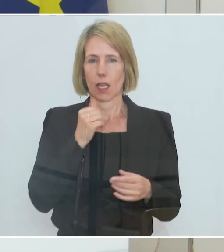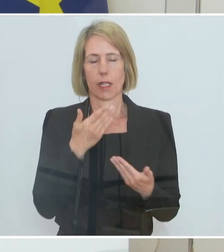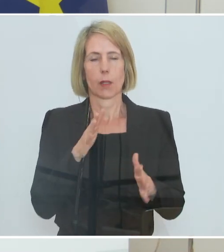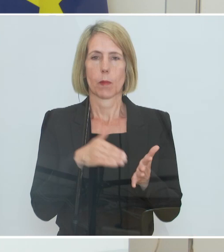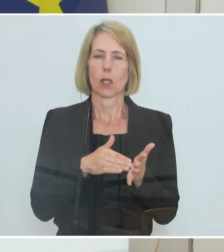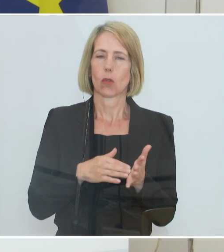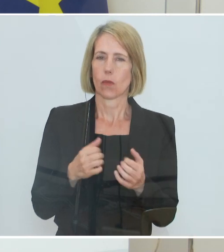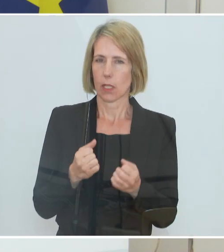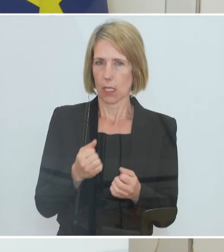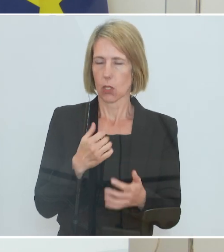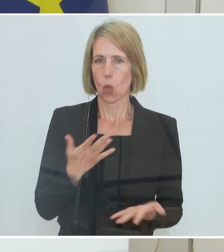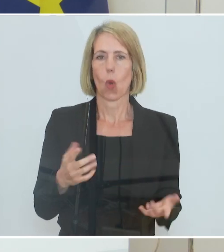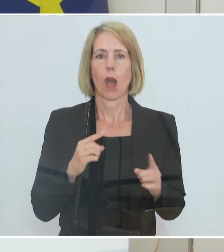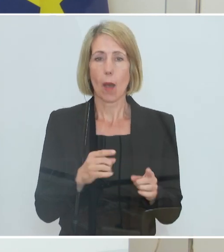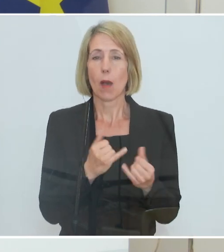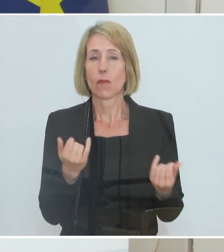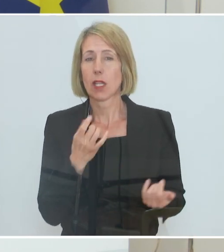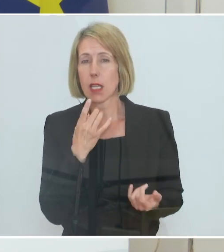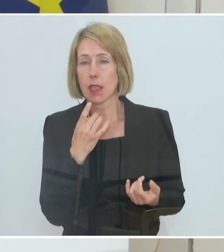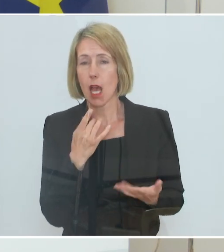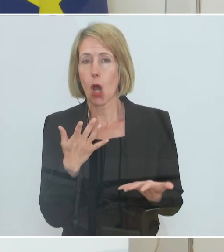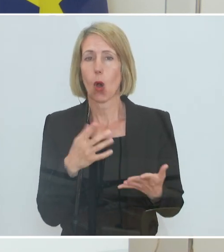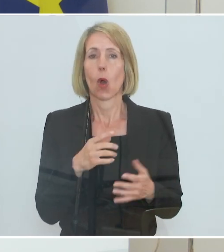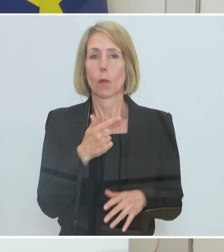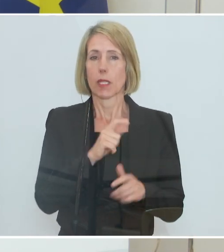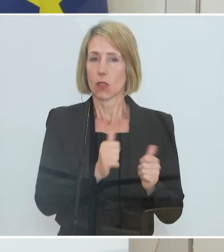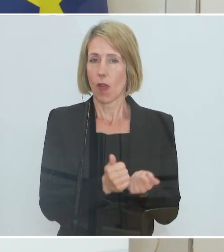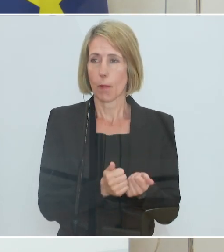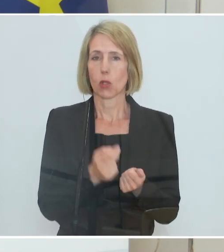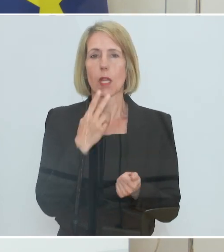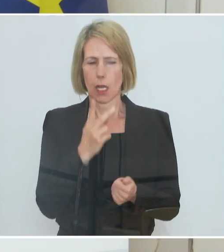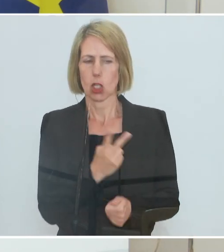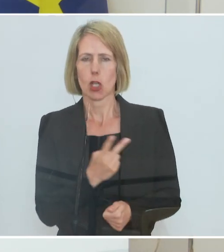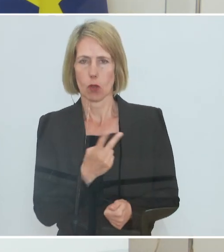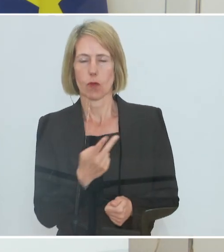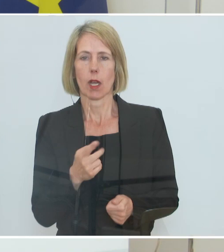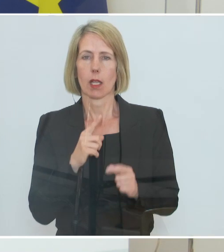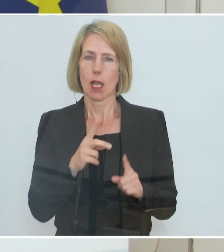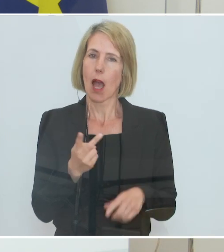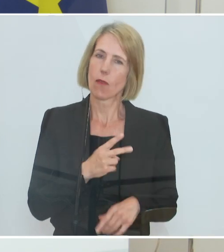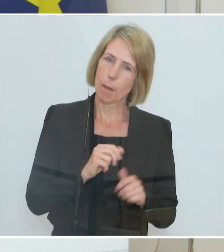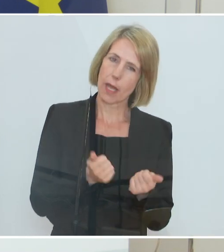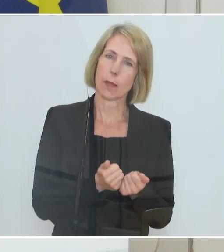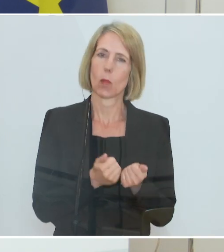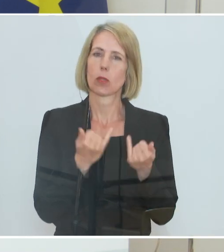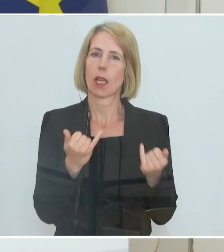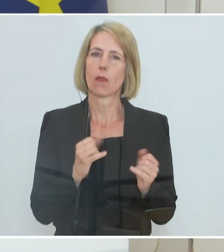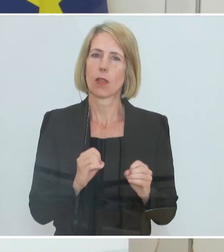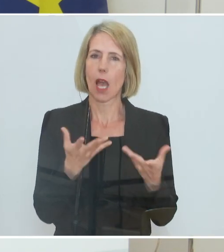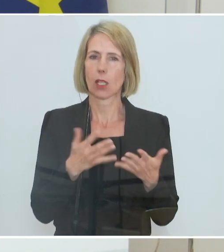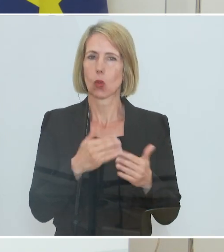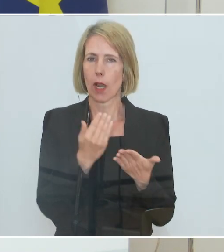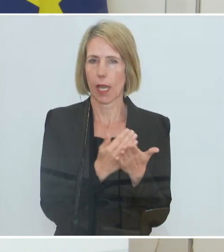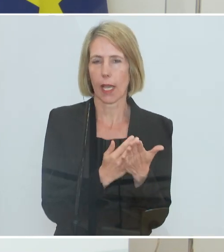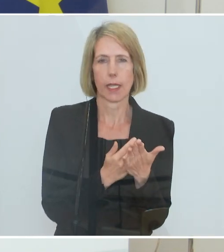Die Details, wie das genau gemacht wird mit den zwei Modellen, das schauen wir uns noch an. Aber im Prinzip orientieren sich beide Modelle sehr stark an der aktuellen Regelung. Das heißt, das ist